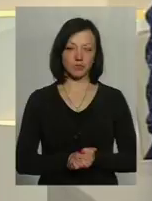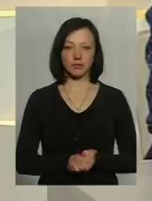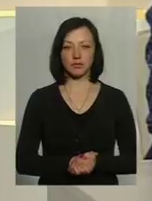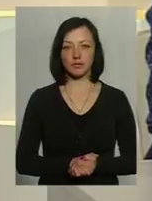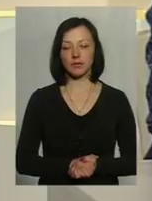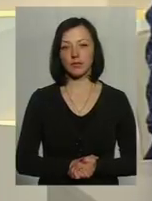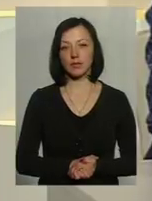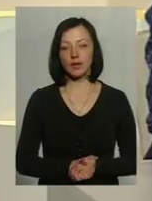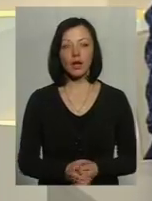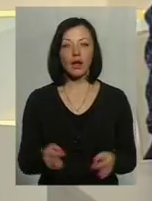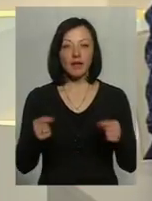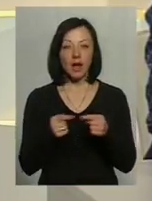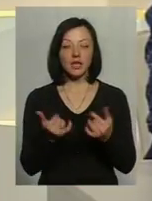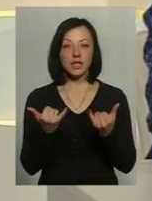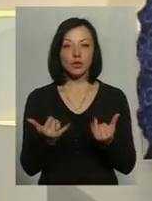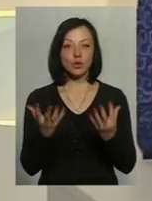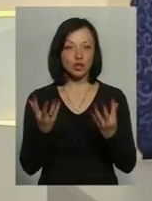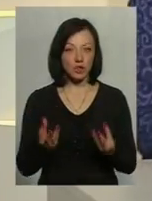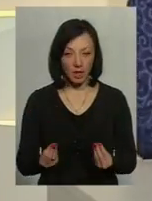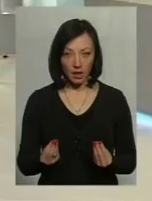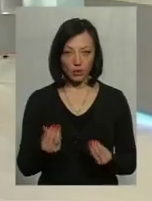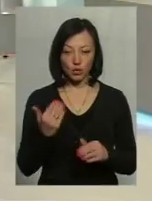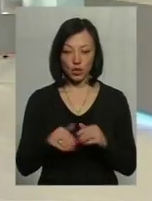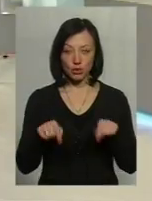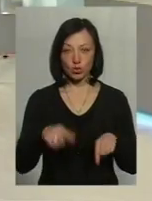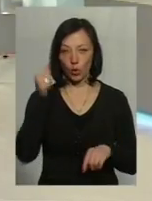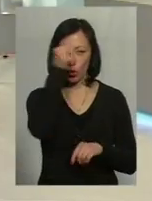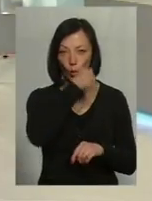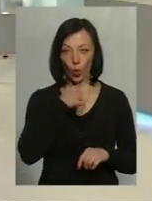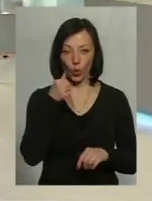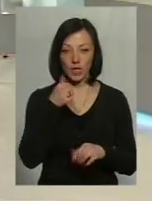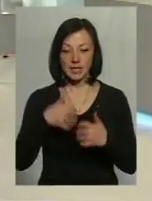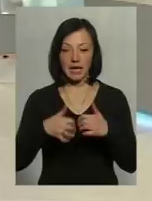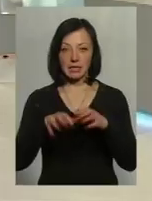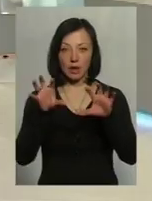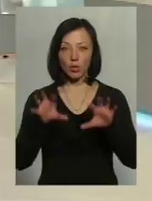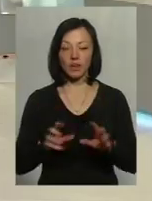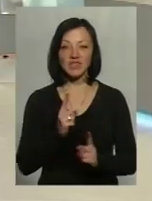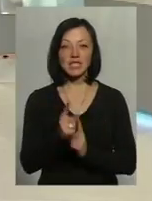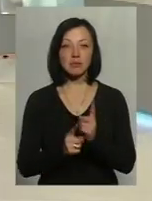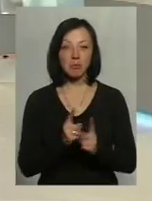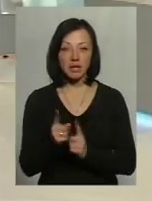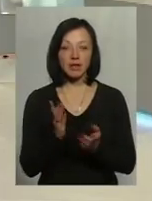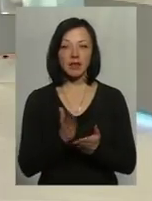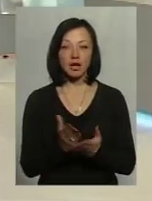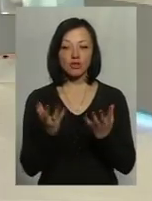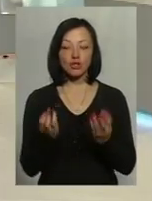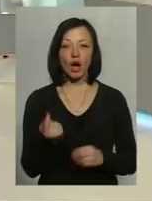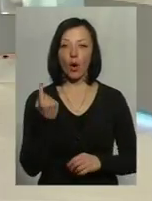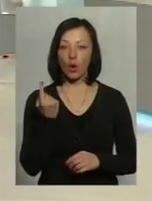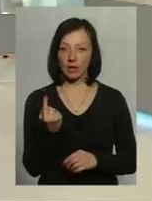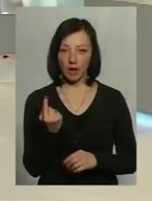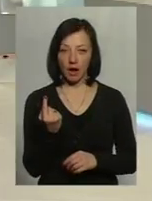Власне, на сьогоднішній день, нині вже з цього року, серед законодавчих змін є ще одна